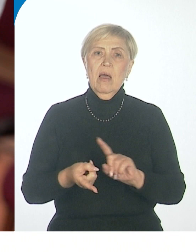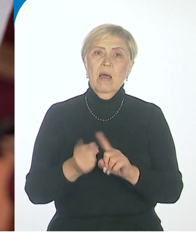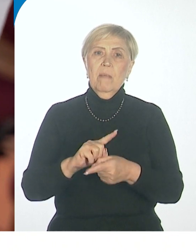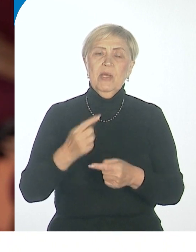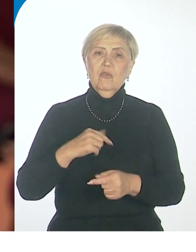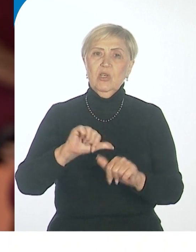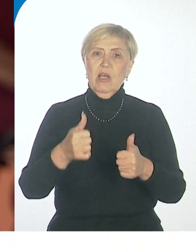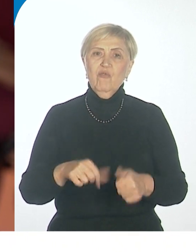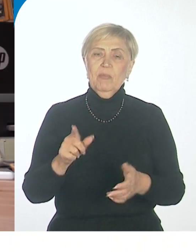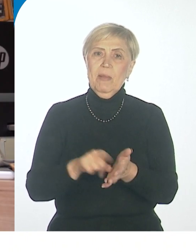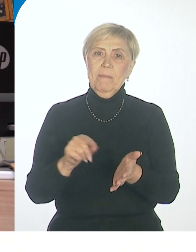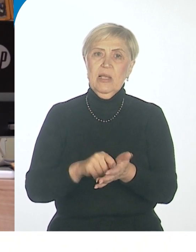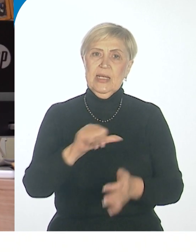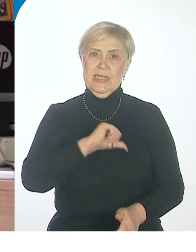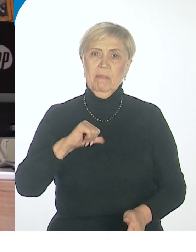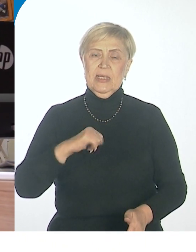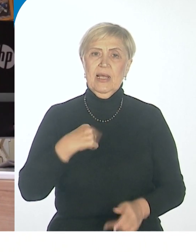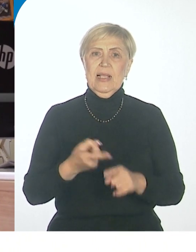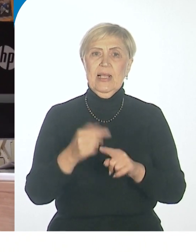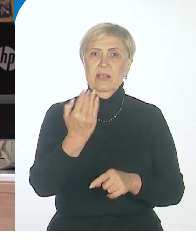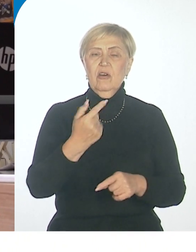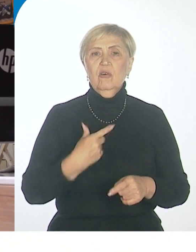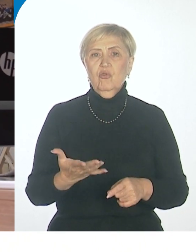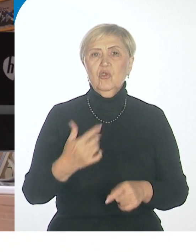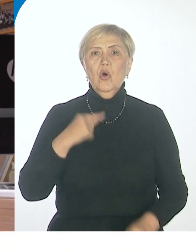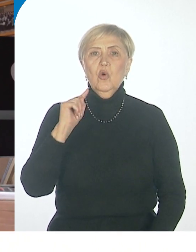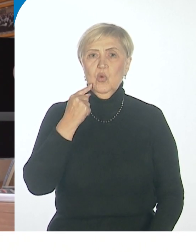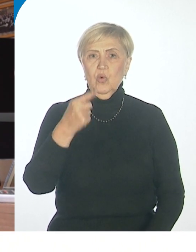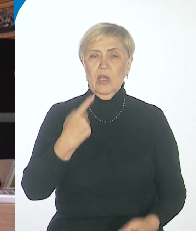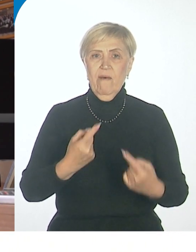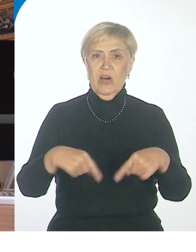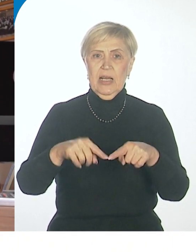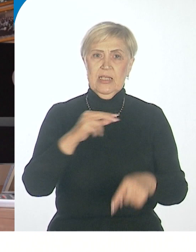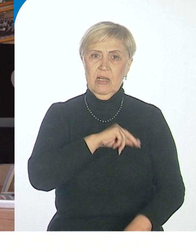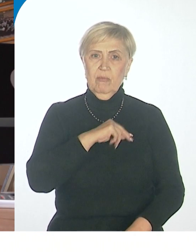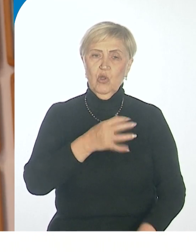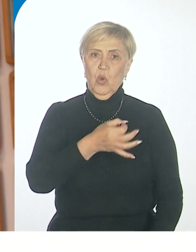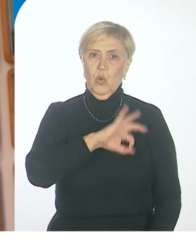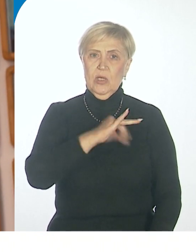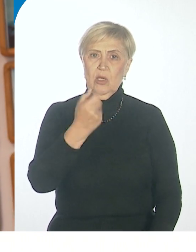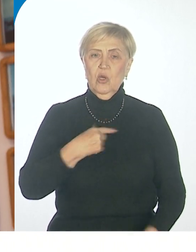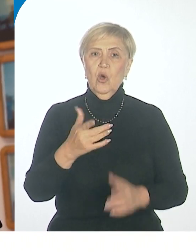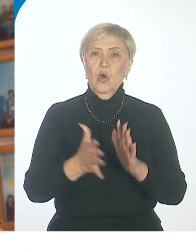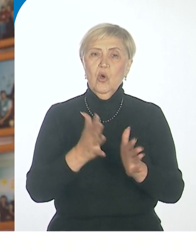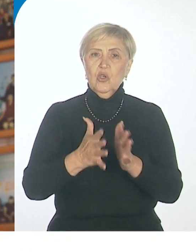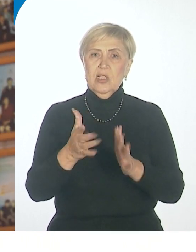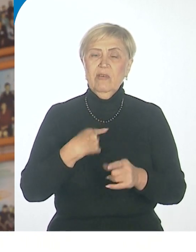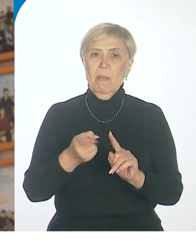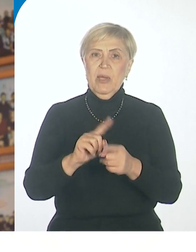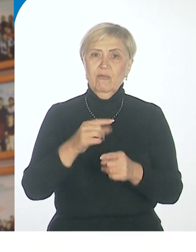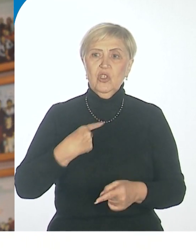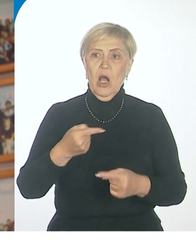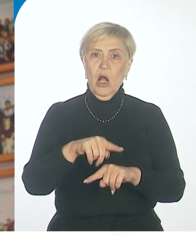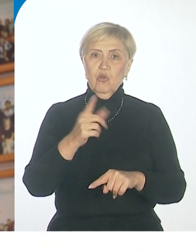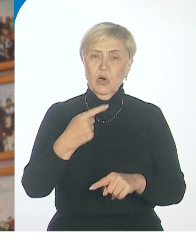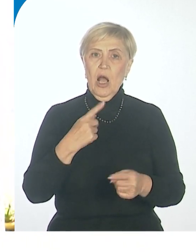юридические проблемы самостоятельно для них крайне трудно. В организации работает юрист и сурдопереводчик, которая консультирует